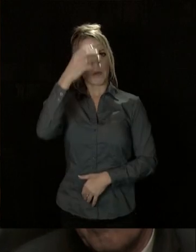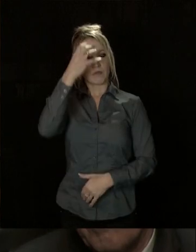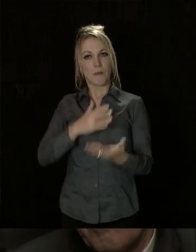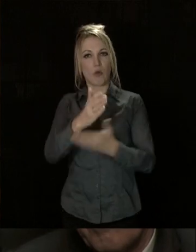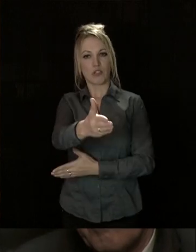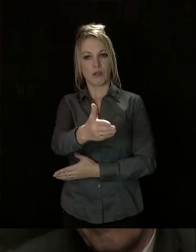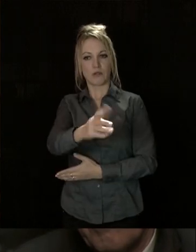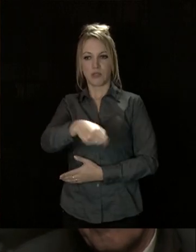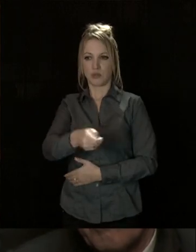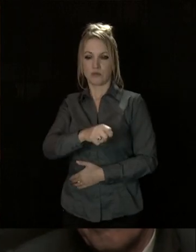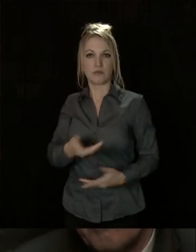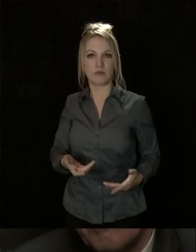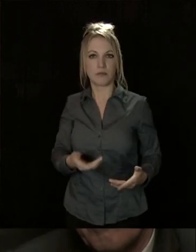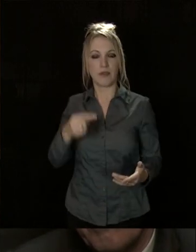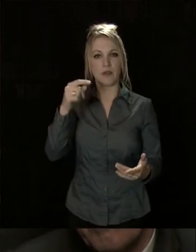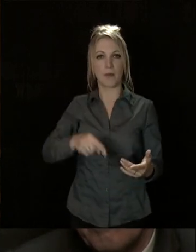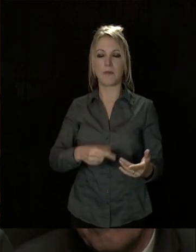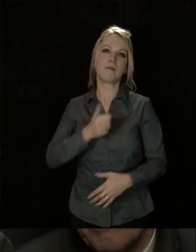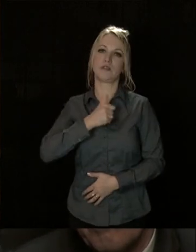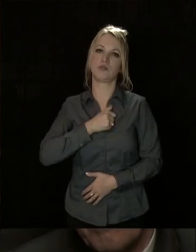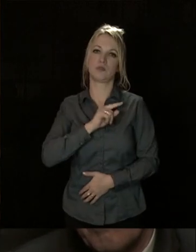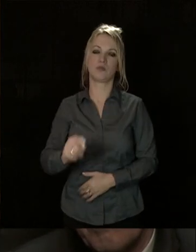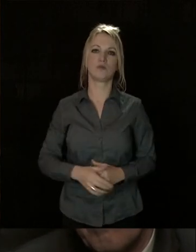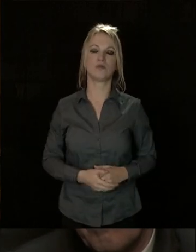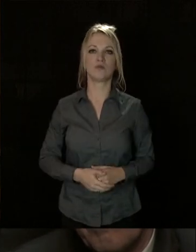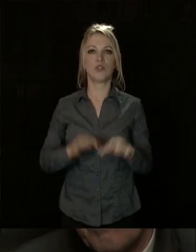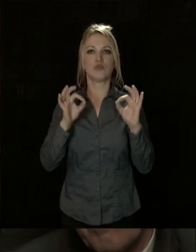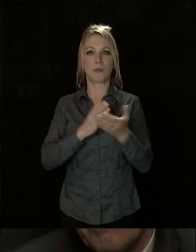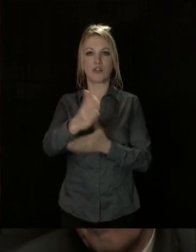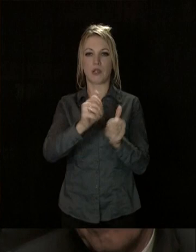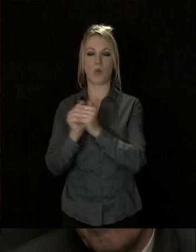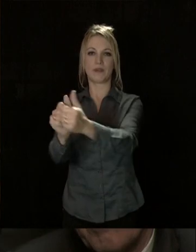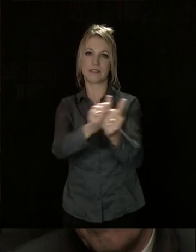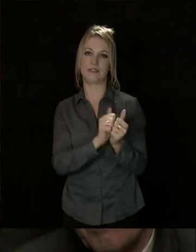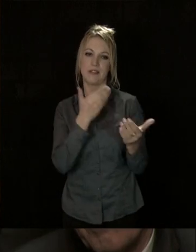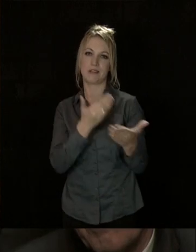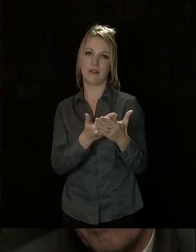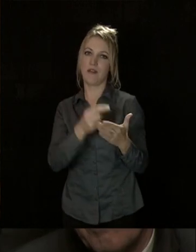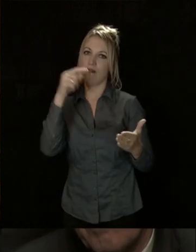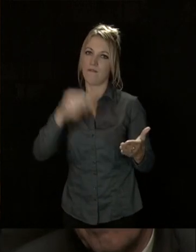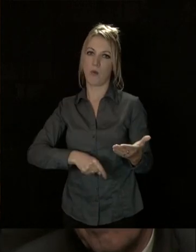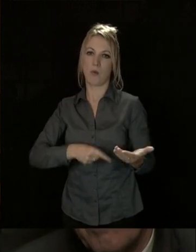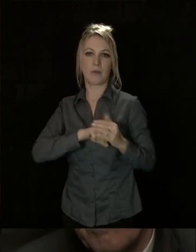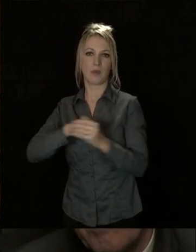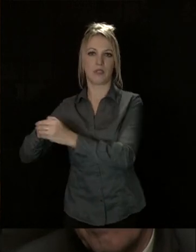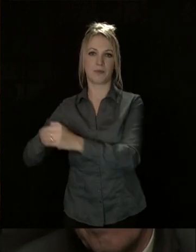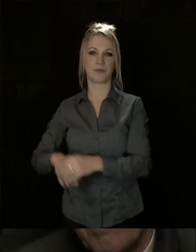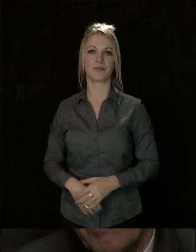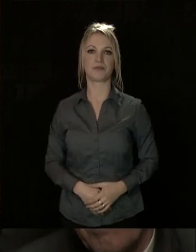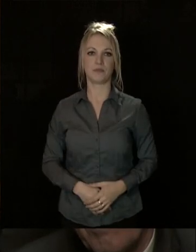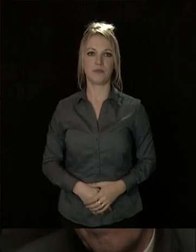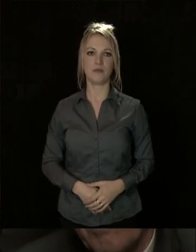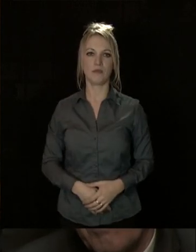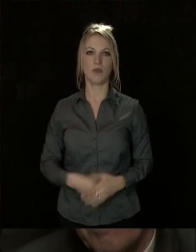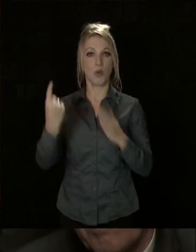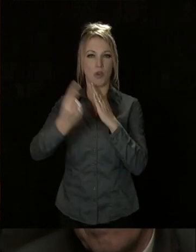légitimes, mais elles ne doivent pas être personnelles. Seuls les projets collectifs doivent être au cœur de nos préoccupations. Je veux